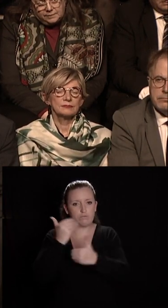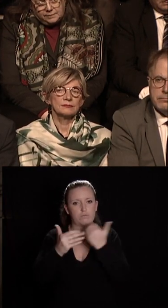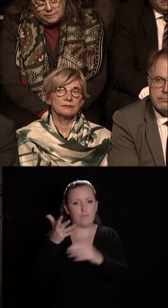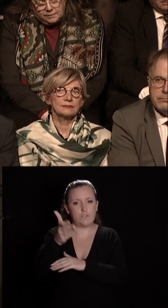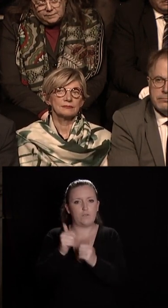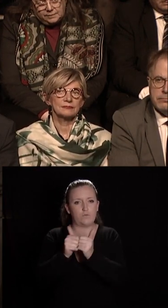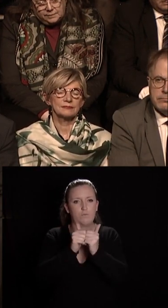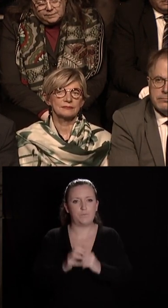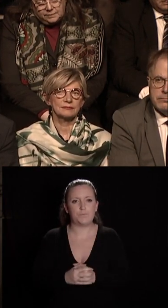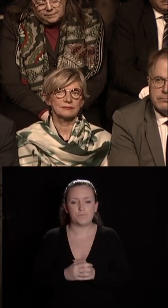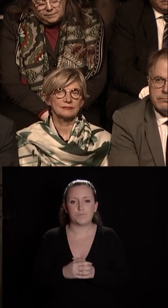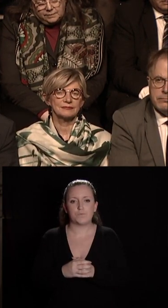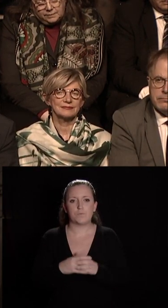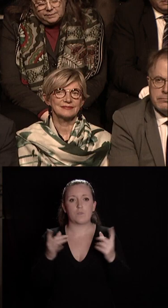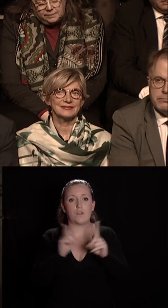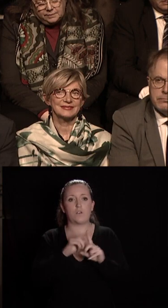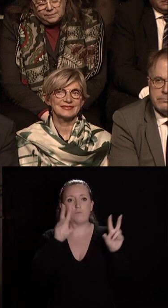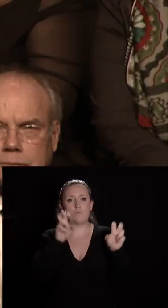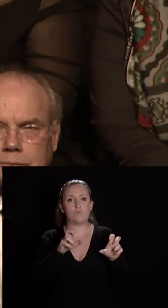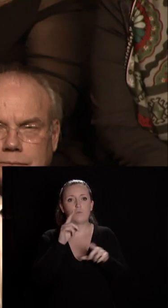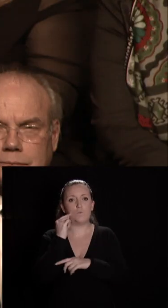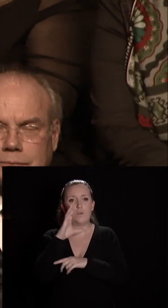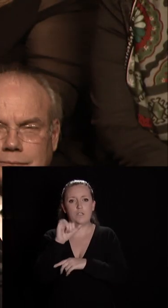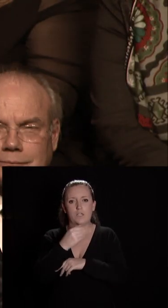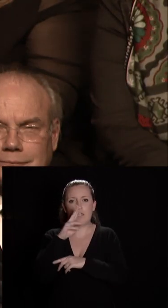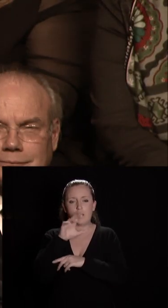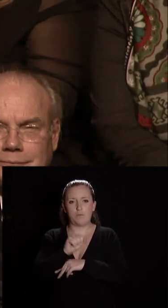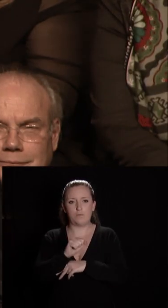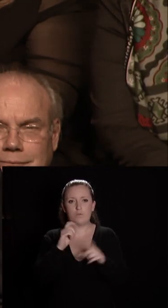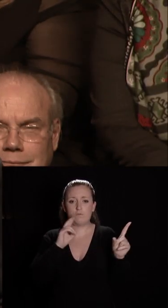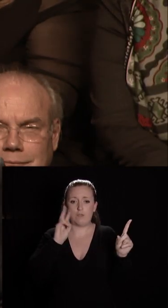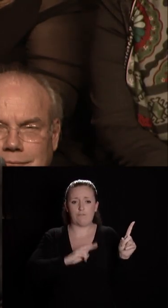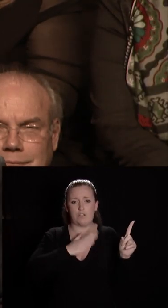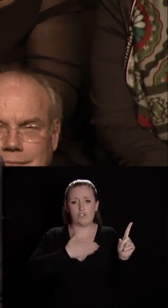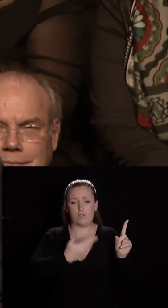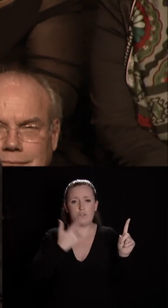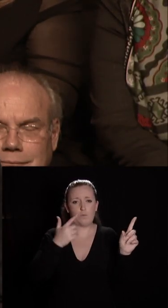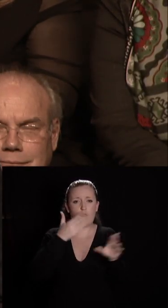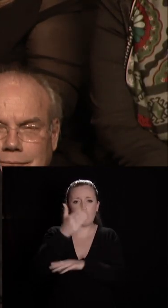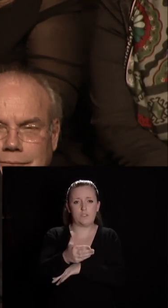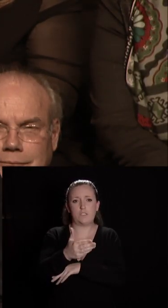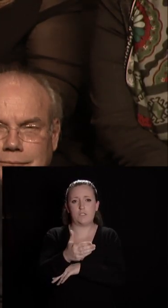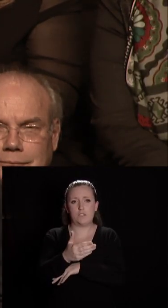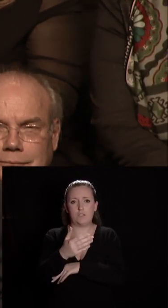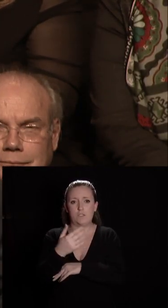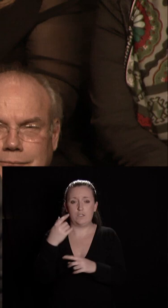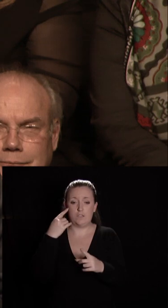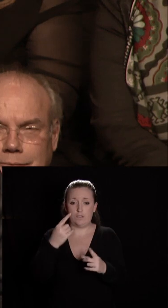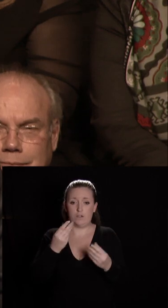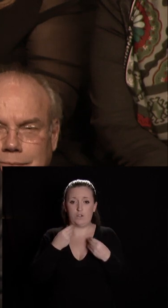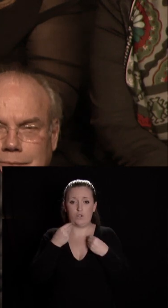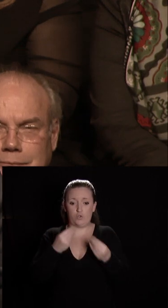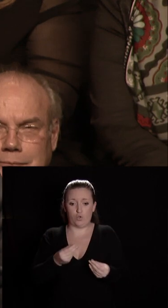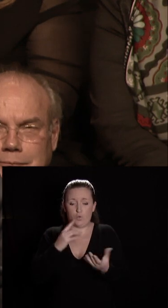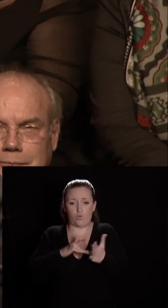comme l'écrivait Albert Camus la vraie générosité envers l'avenir consiste surtout à tout donner au